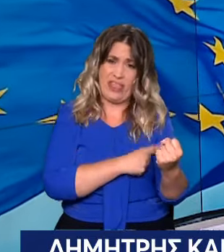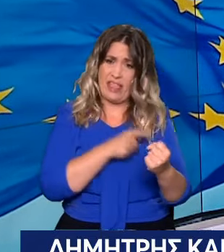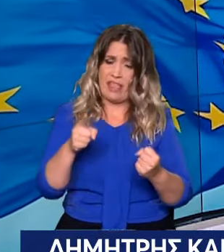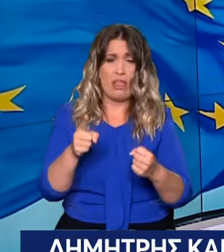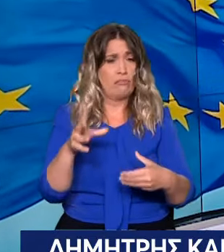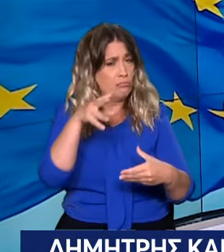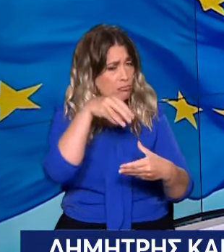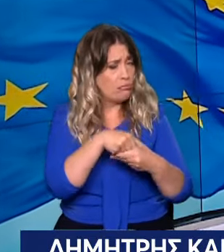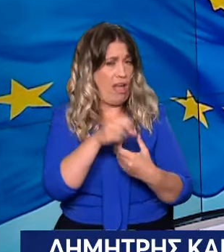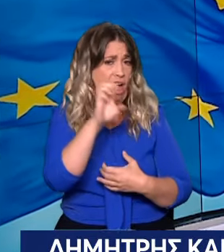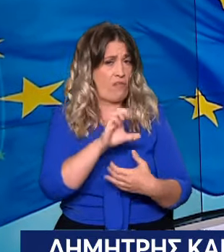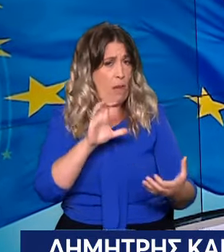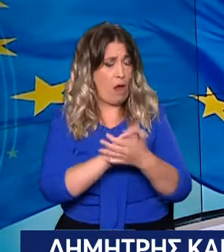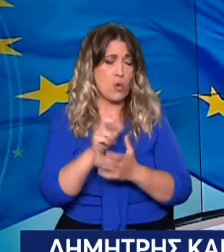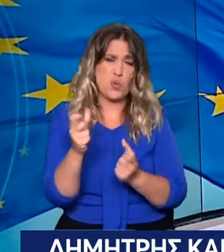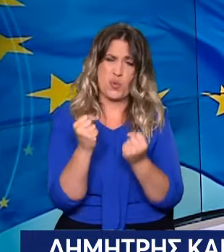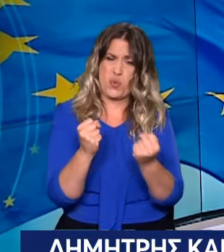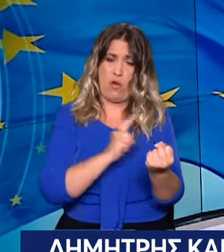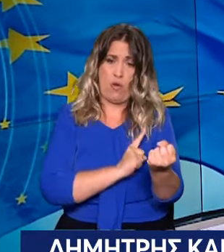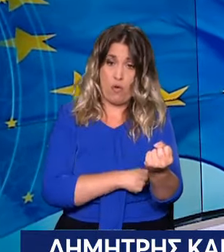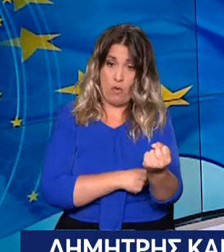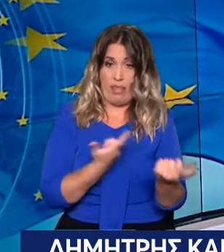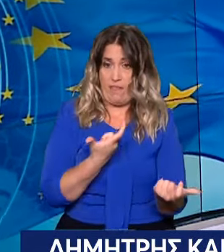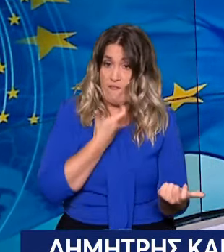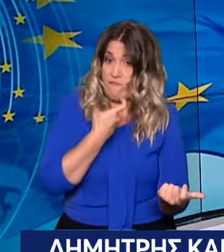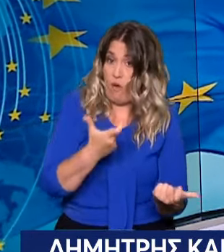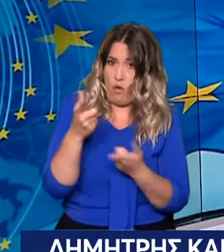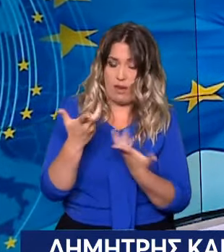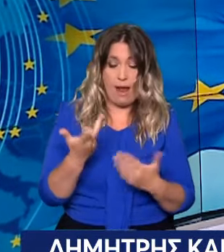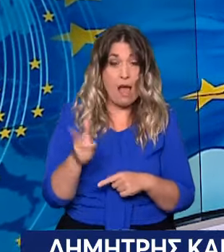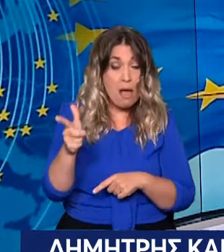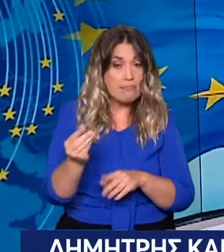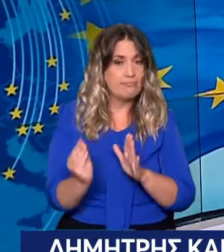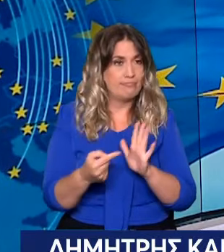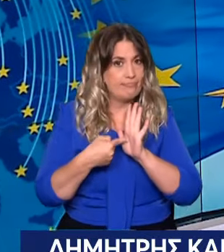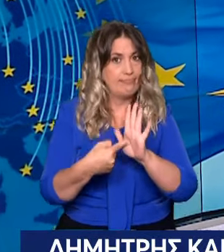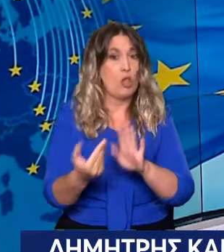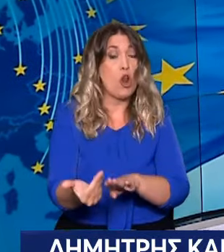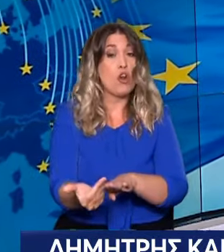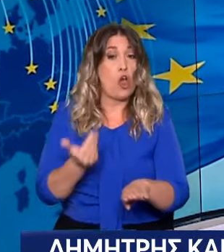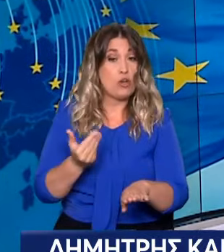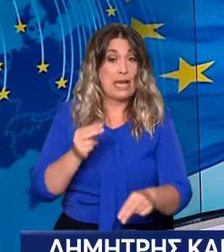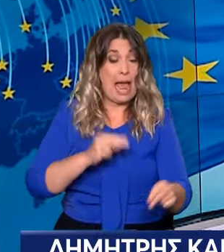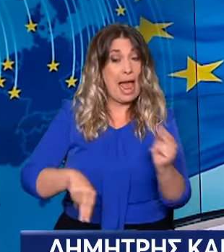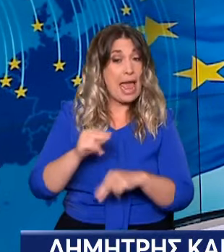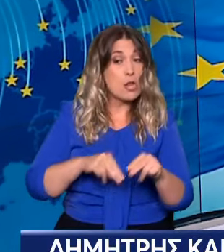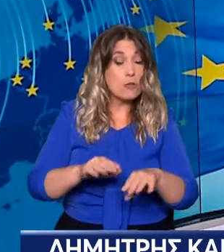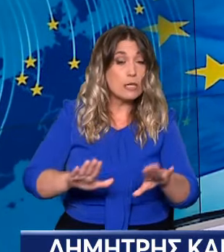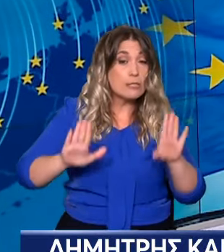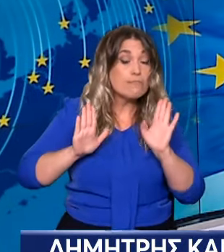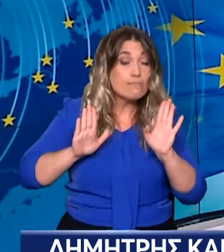ευρωπαϊκές εξελίξεις και έχουμε προώρες εκλογές στις οποίες κανείς δεν μπορεί να κάνει ασφαλή πρόβλεψη. Και πράγματι